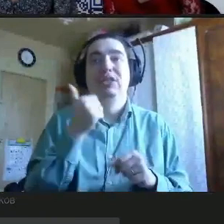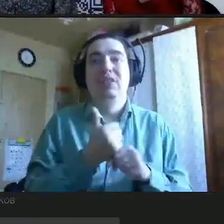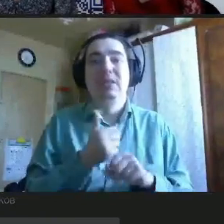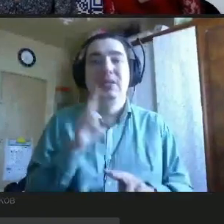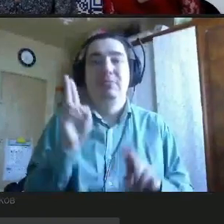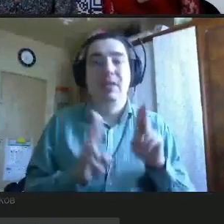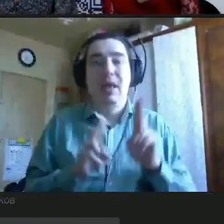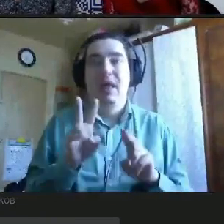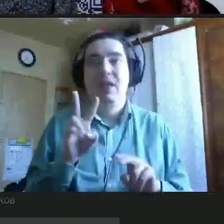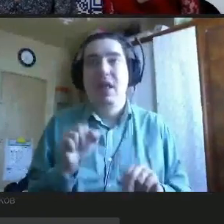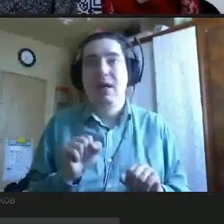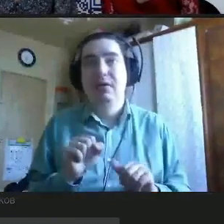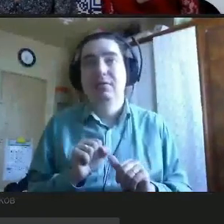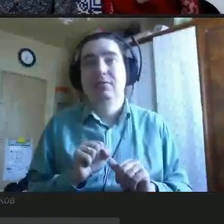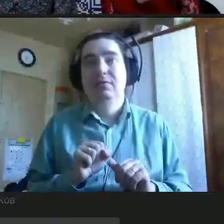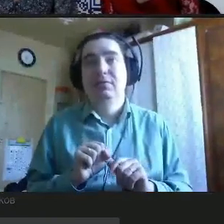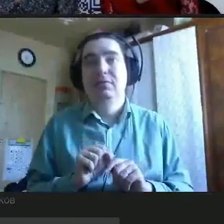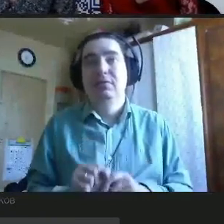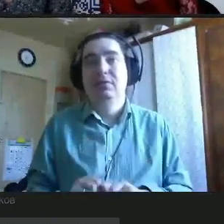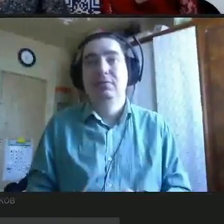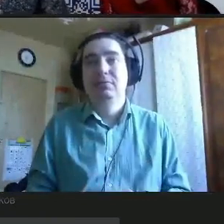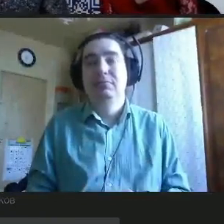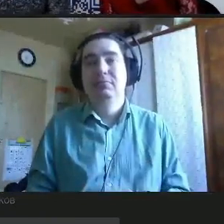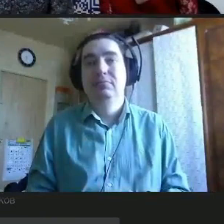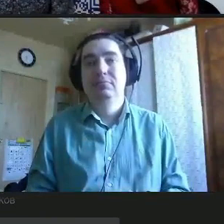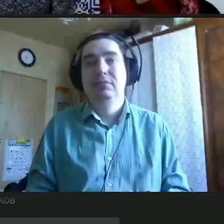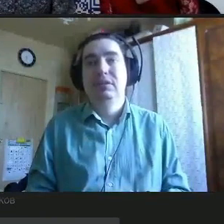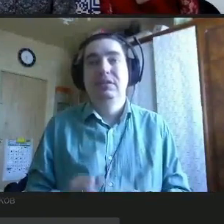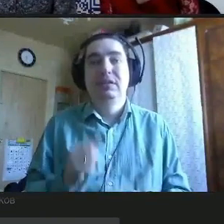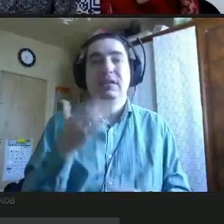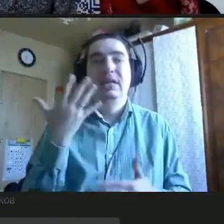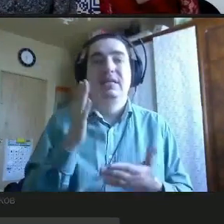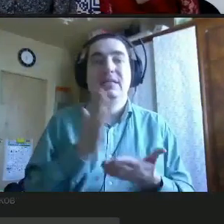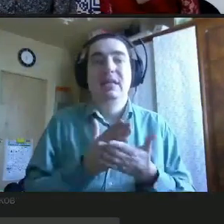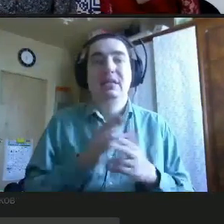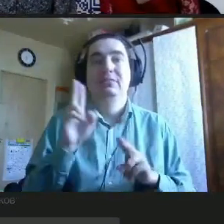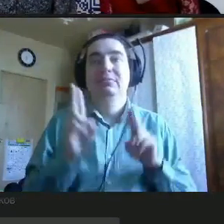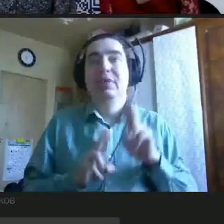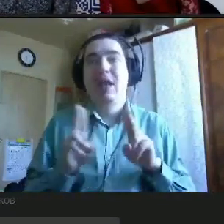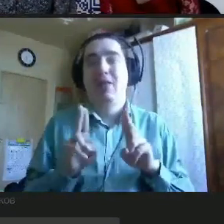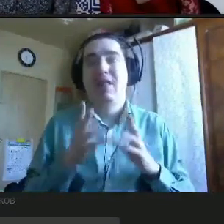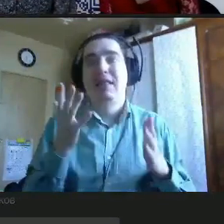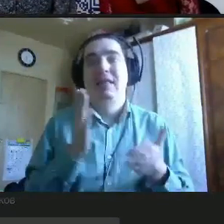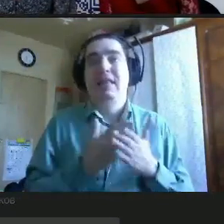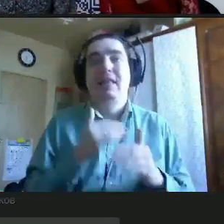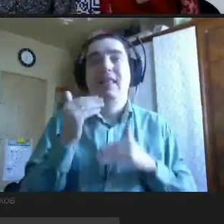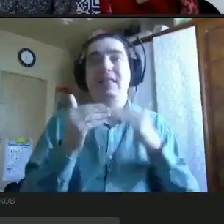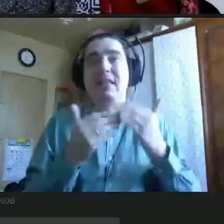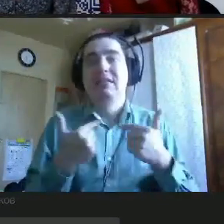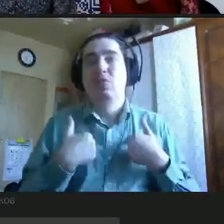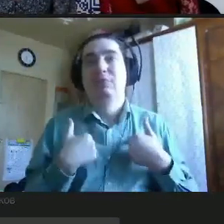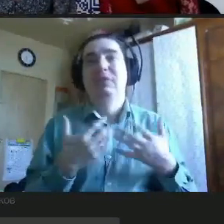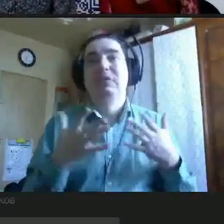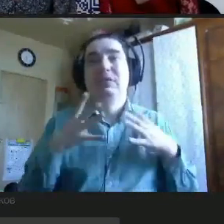каких тенденций стоит придерживаться